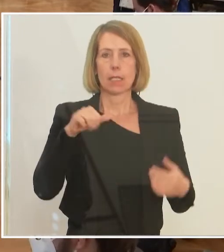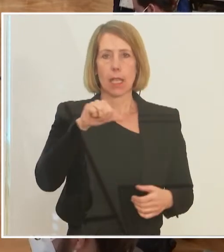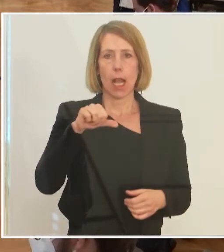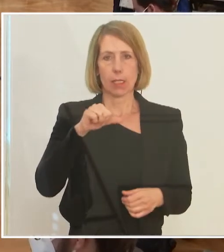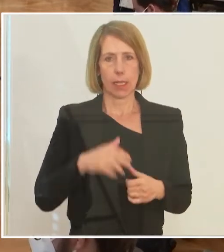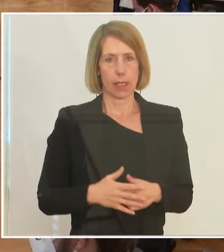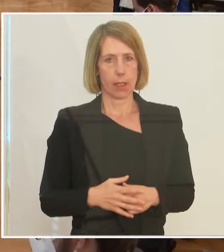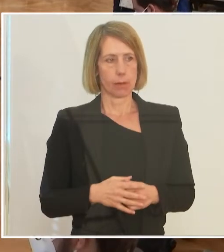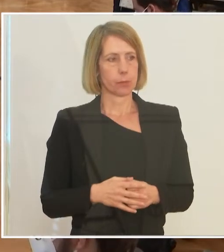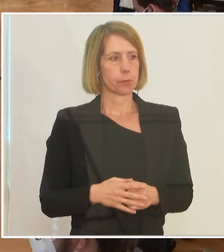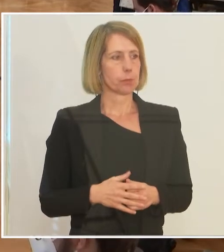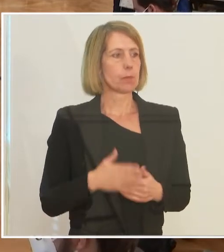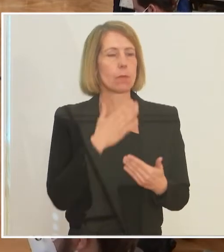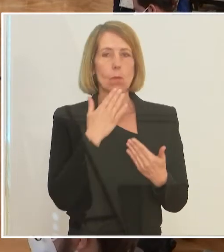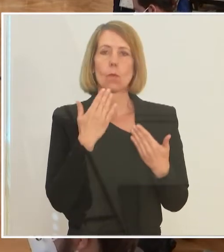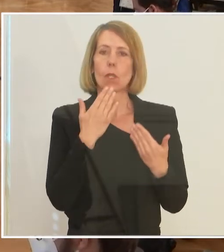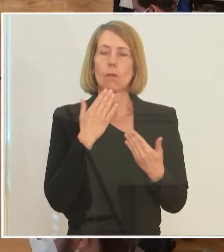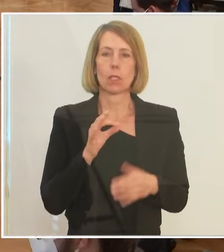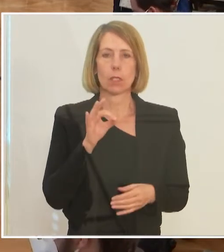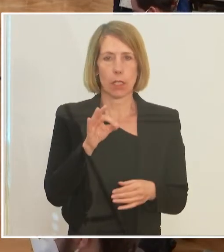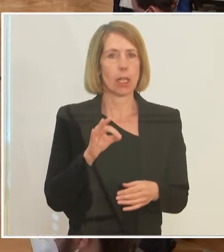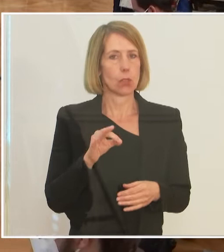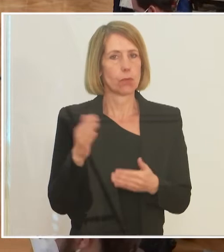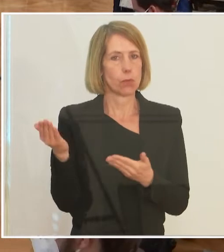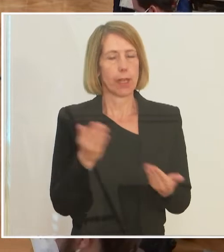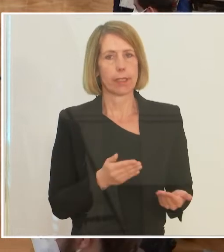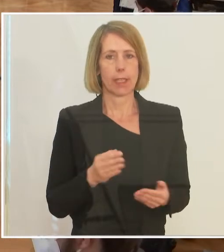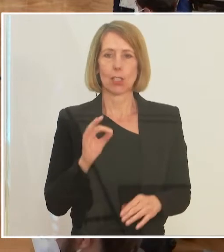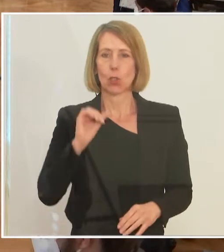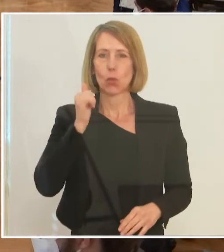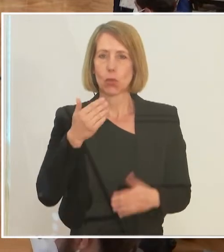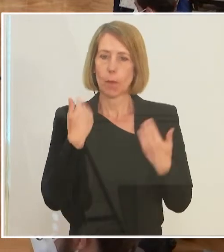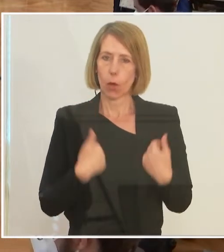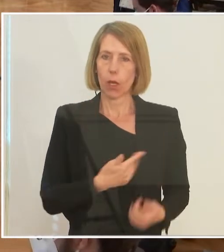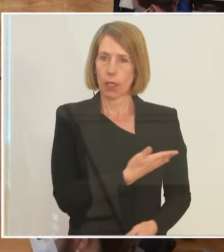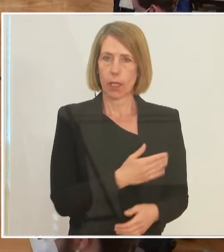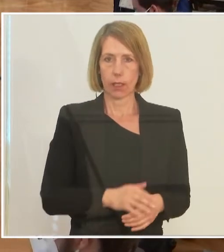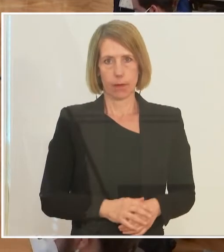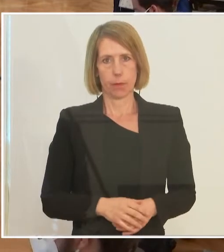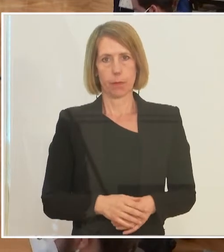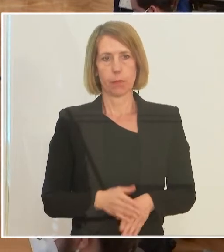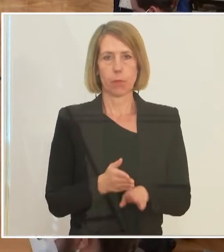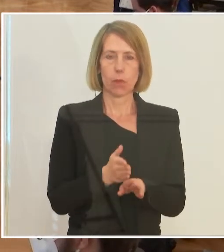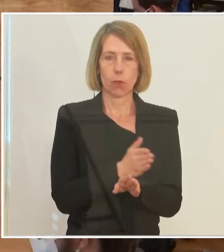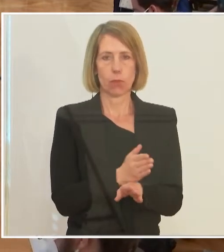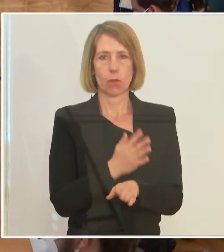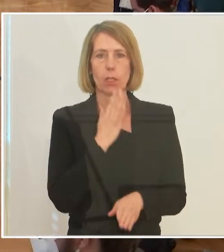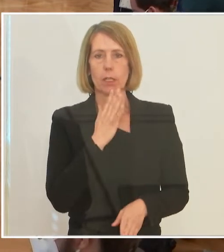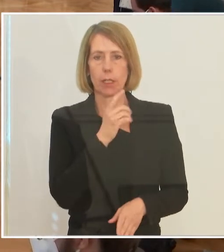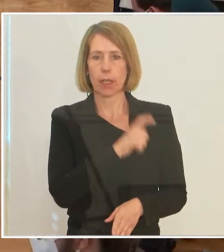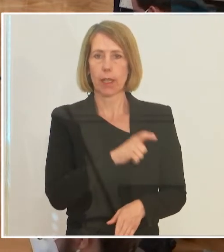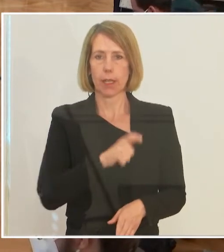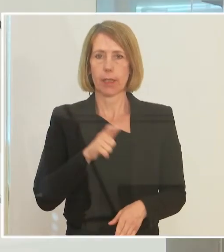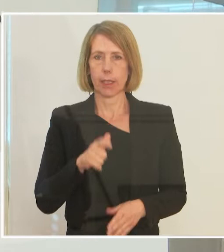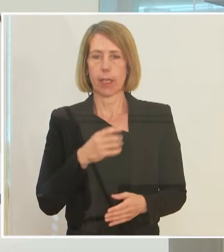Vielen Dank für die Einladung und guten Morgen auch von meiner Seite. Nach den Ausführungen der bisherigen Rednern